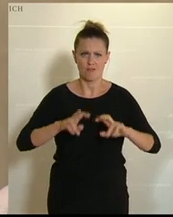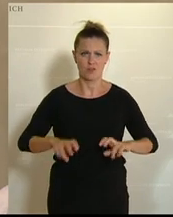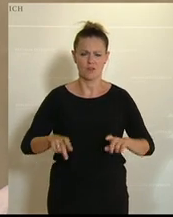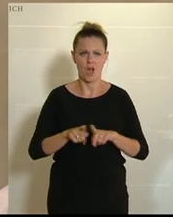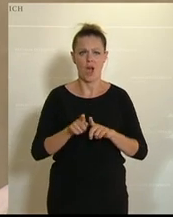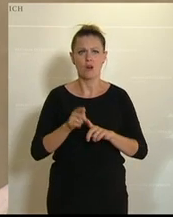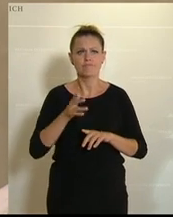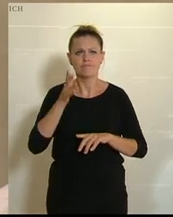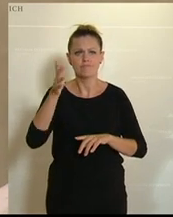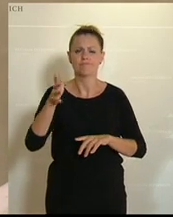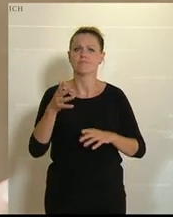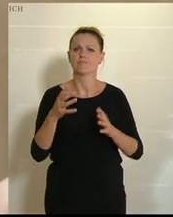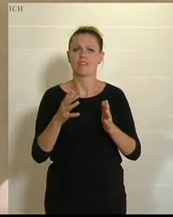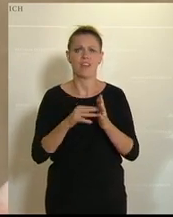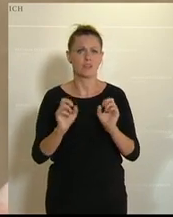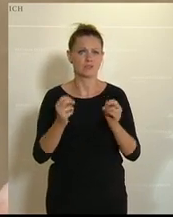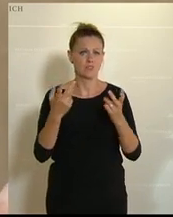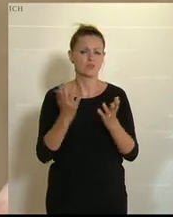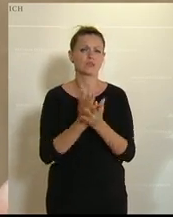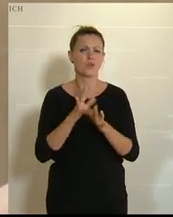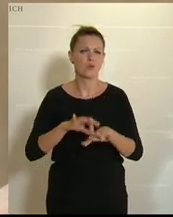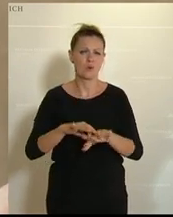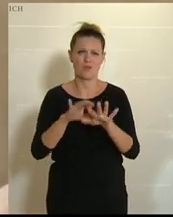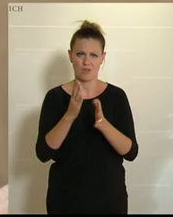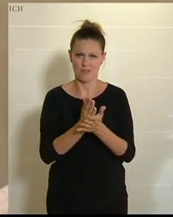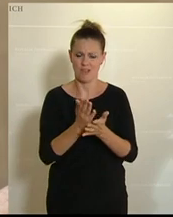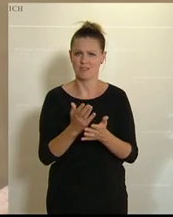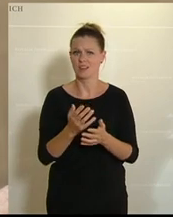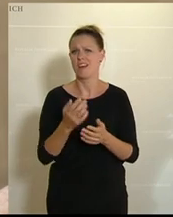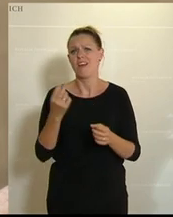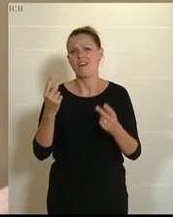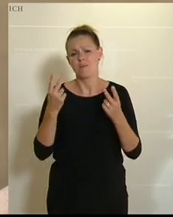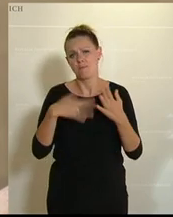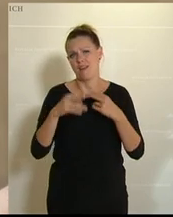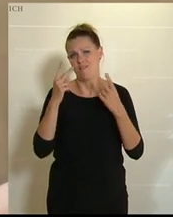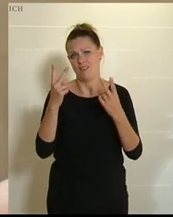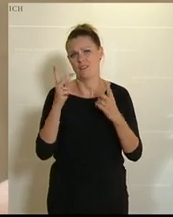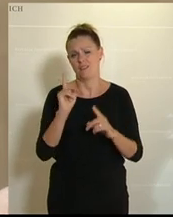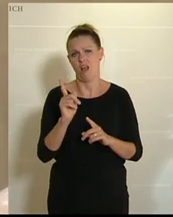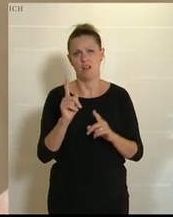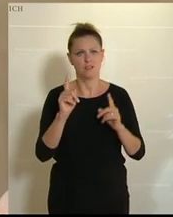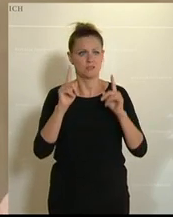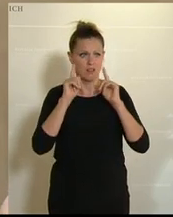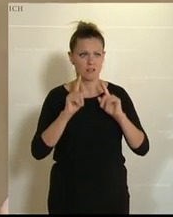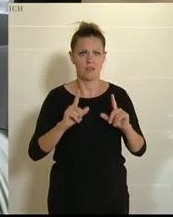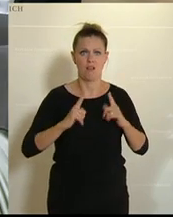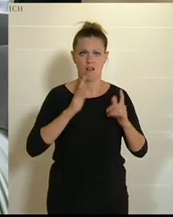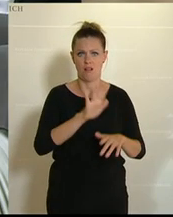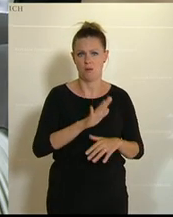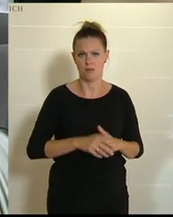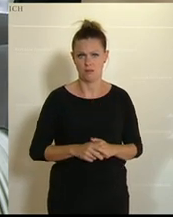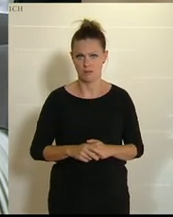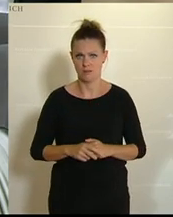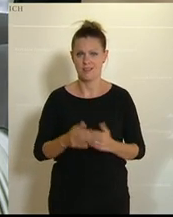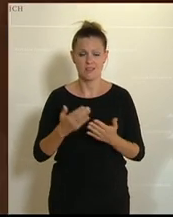späteren Verwendungszweck, auch wenn sie bereits durchgeführt wurde, ist wichtiger als das Leben der Tiere. Und ich